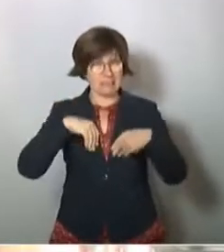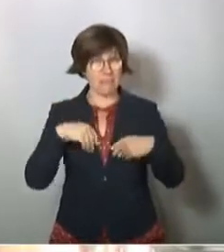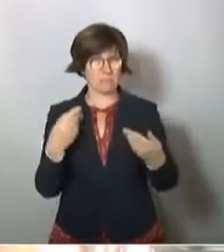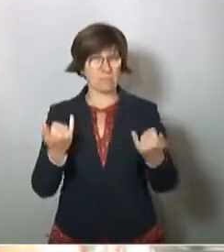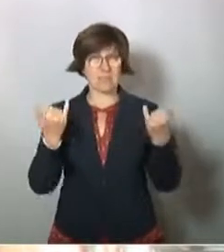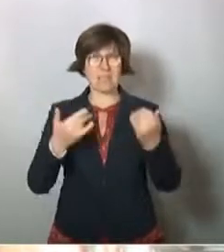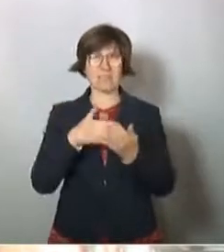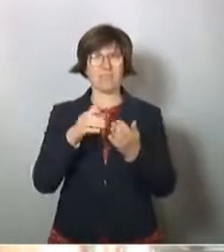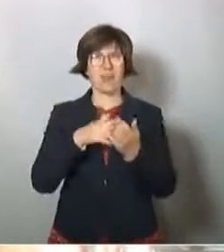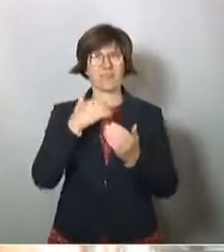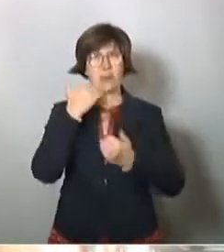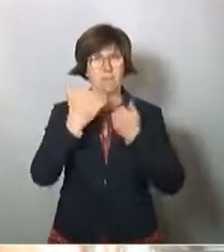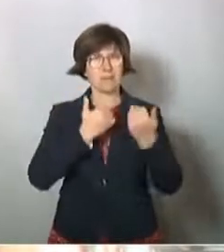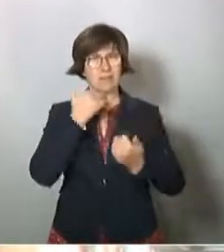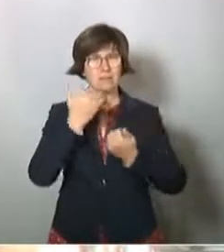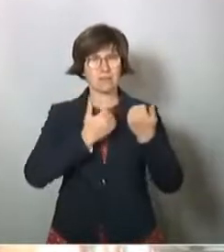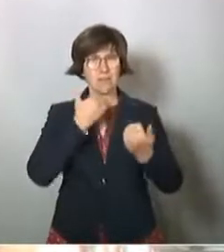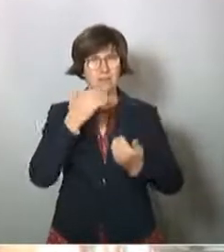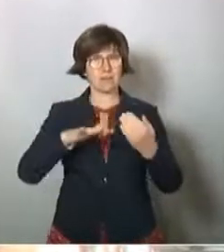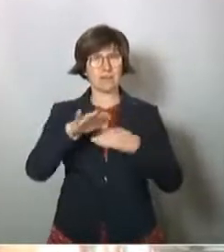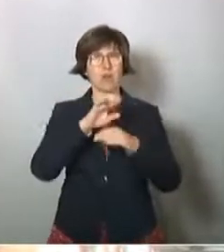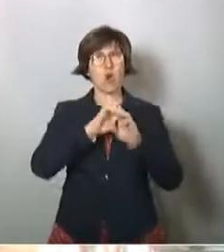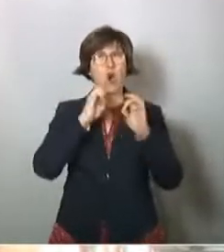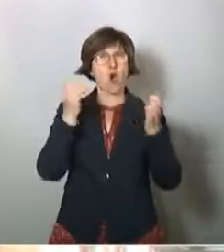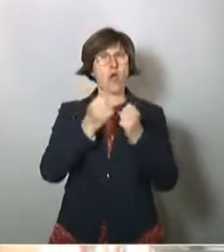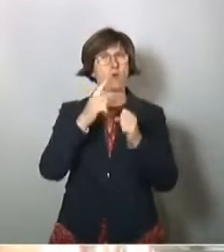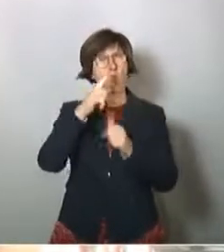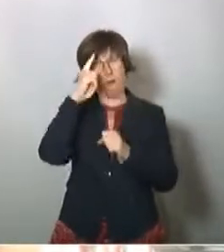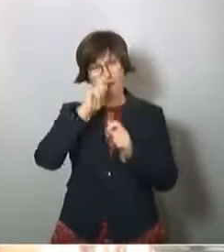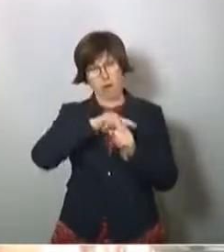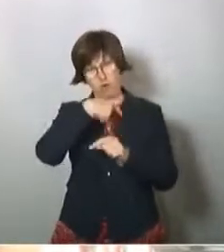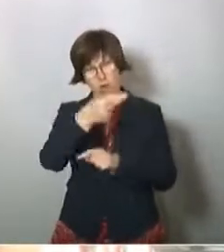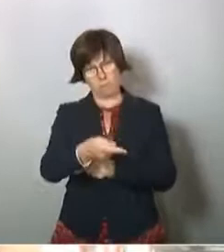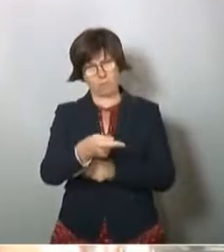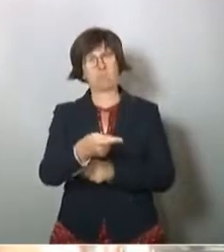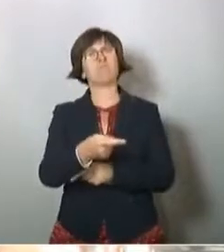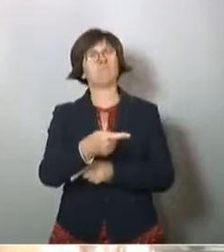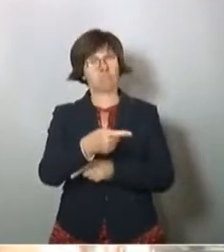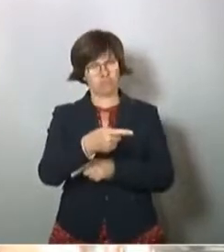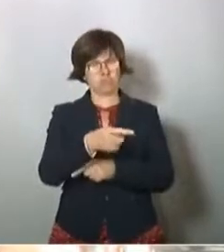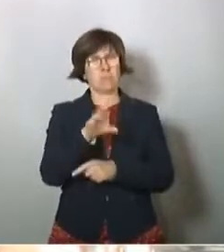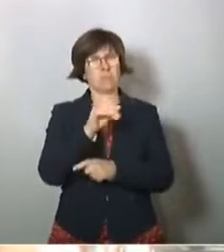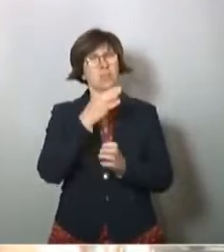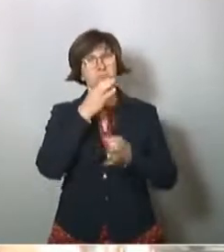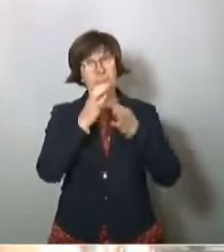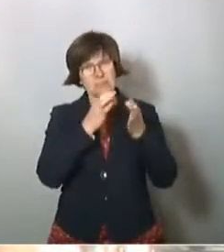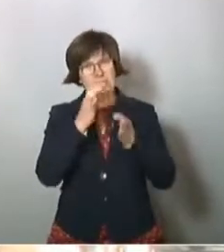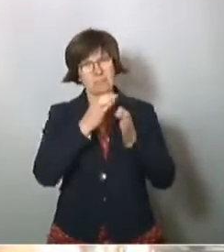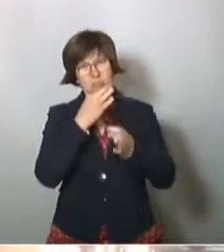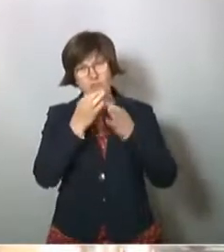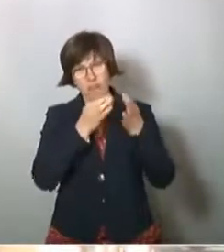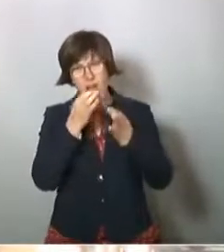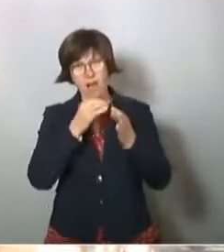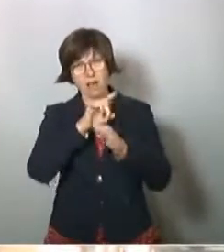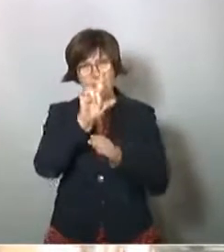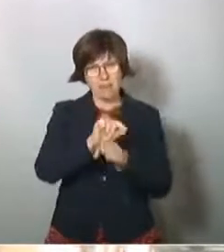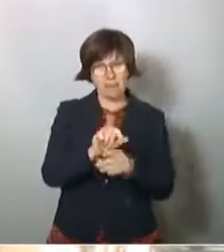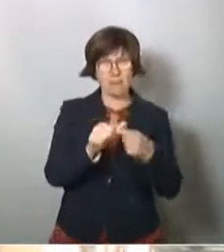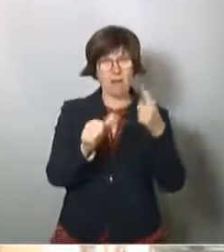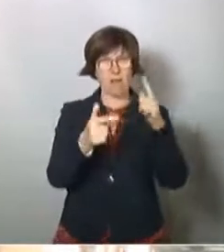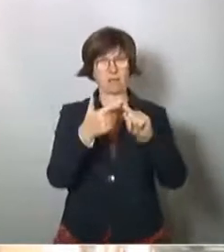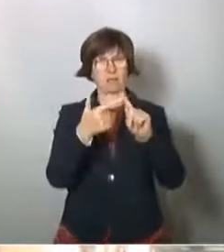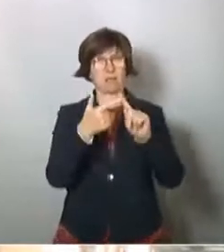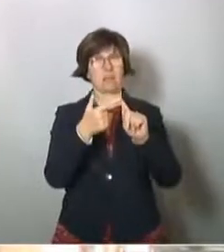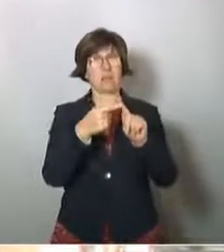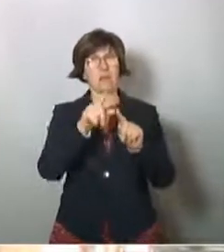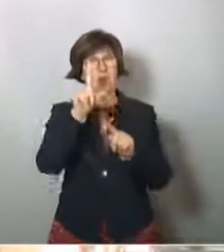Es wird jetzt noch weitere Berichte des Europarates geben, die sich dann mit spezifischen Fragen von Minderheiten, von